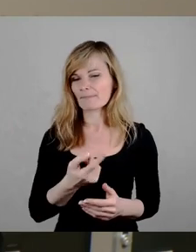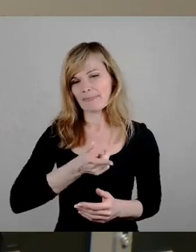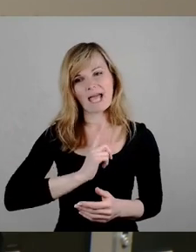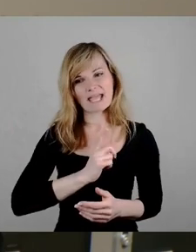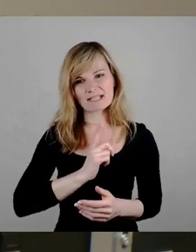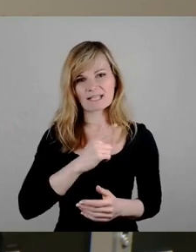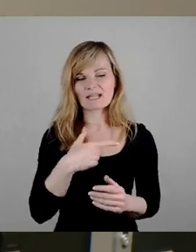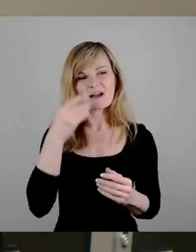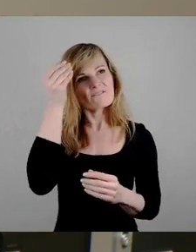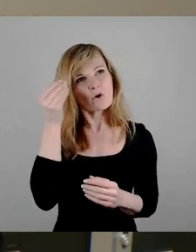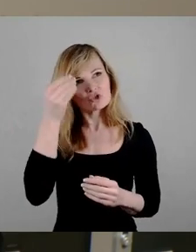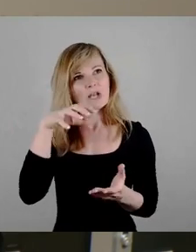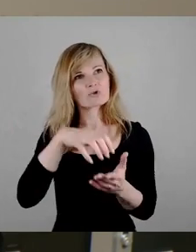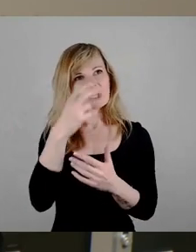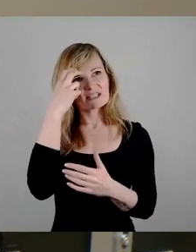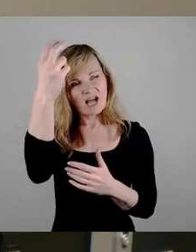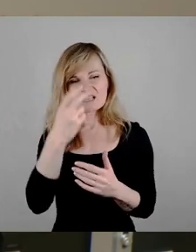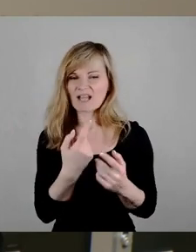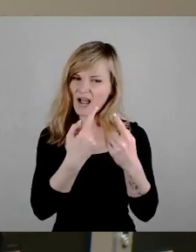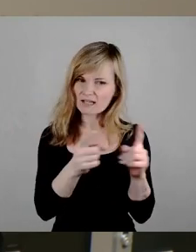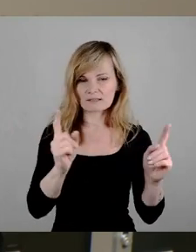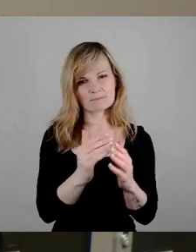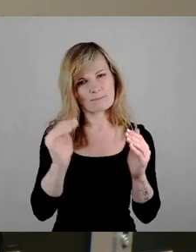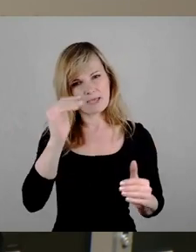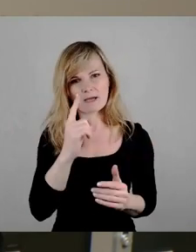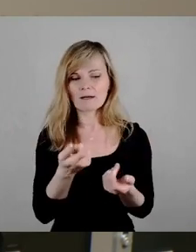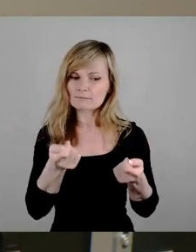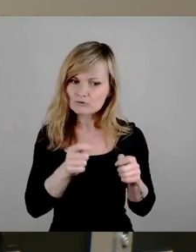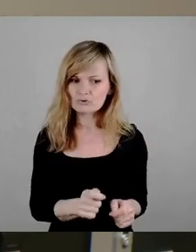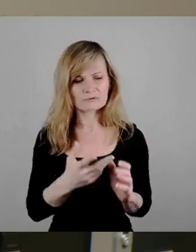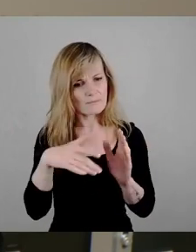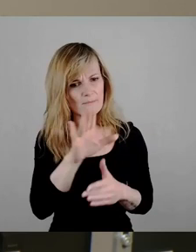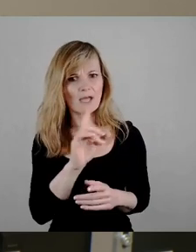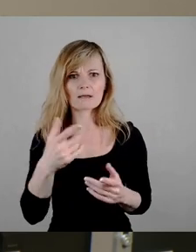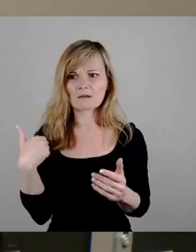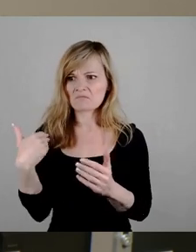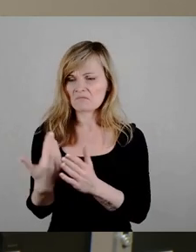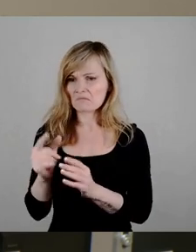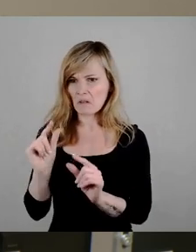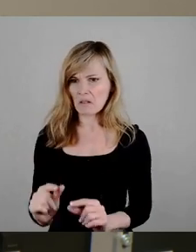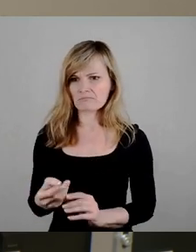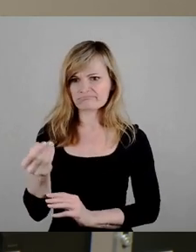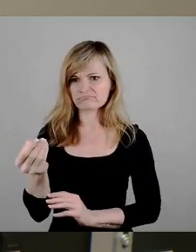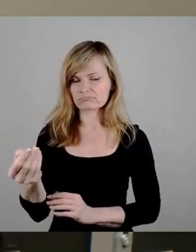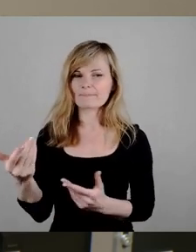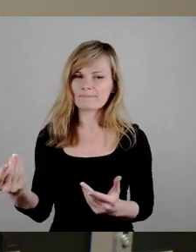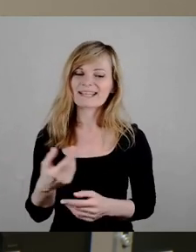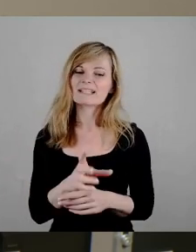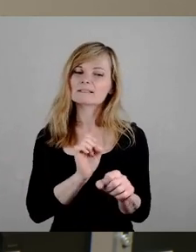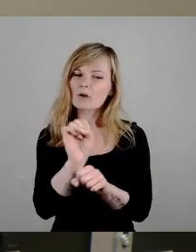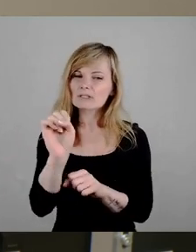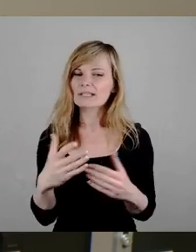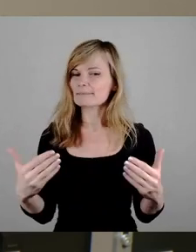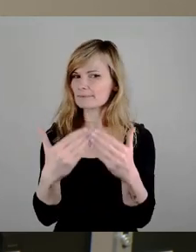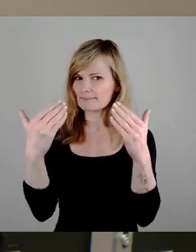Vorstellung des Stadtrates, auch die Vorstellung und auch die Beschlusslage des Stadtrates ist. An dieser Stelle möchte ich Ihnen auch widersprechen. Wir haben gereiht eine Vorlage in